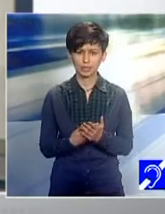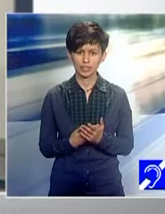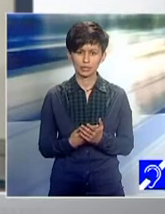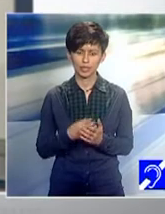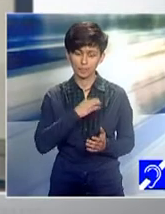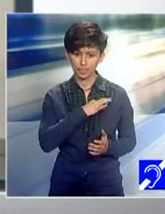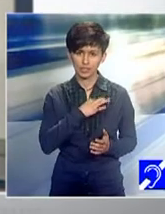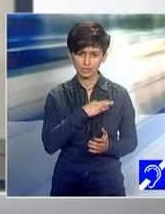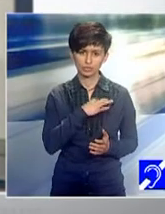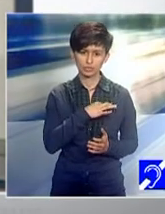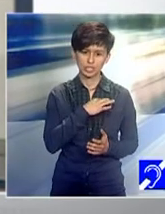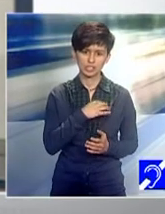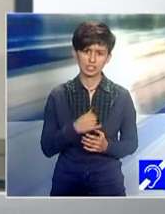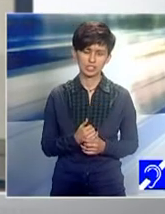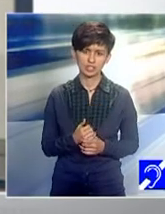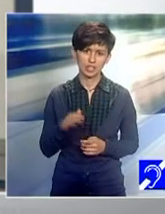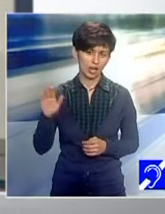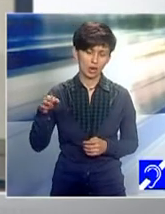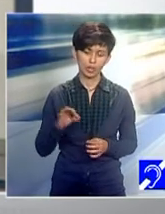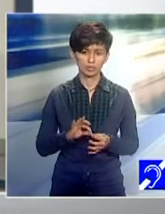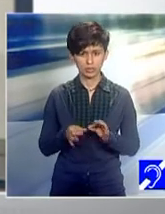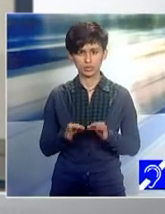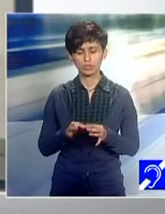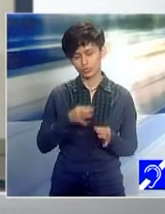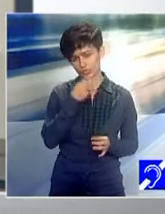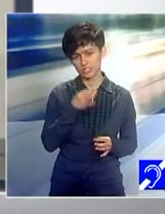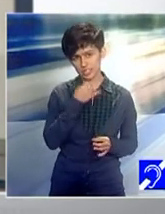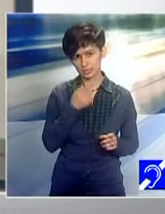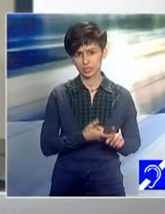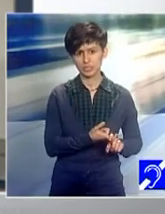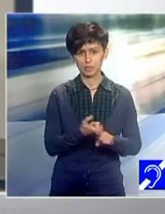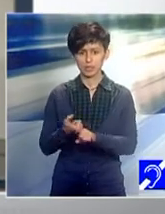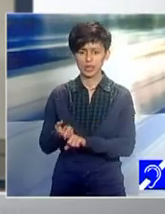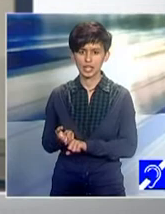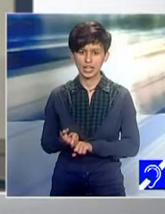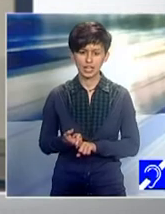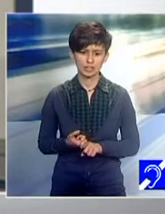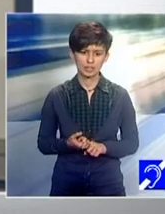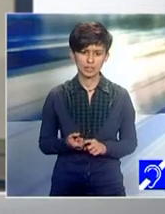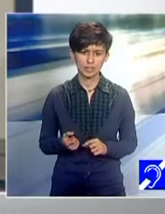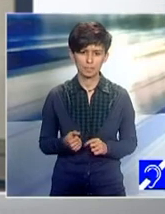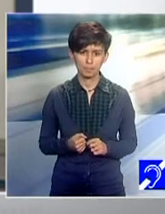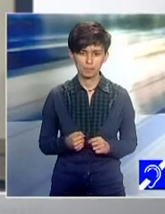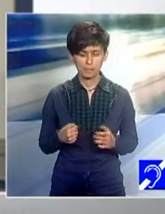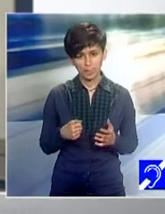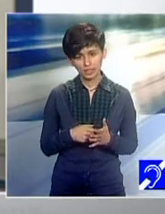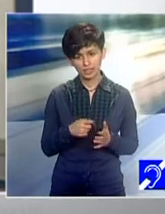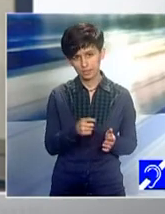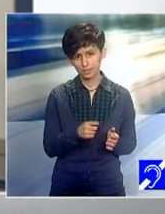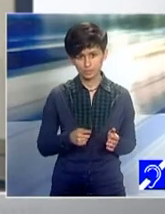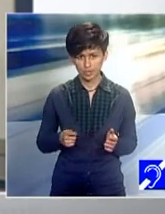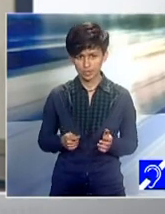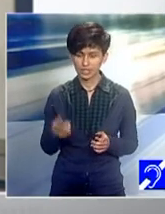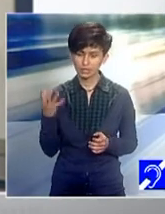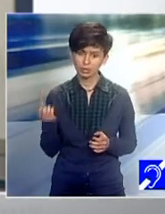studenții au avut un cuvânt de spus în privința efectelor al proiectului, adică ce